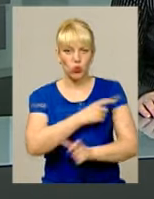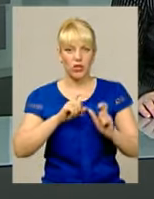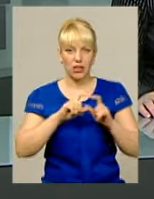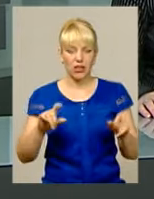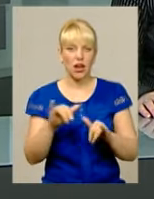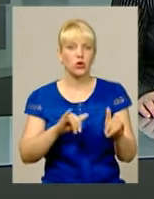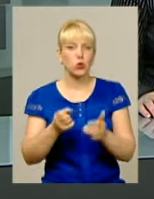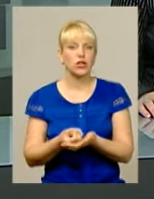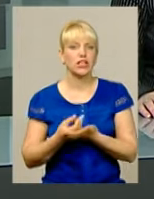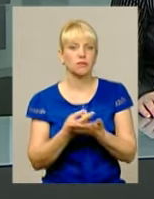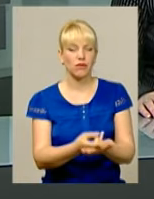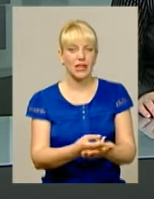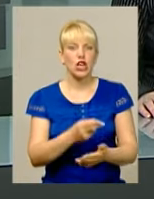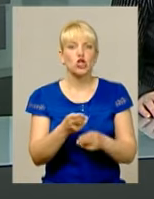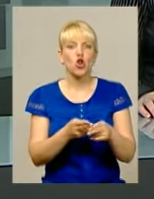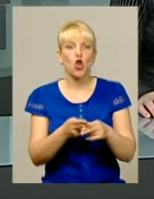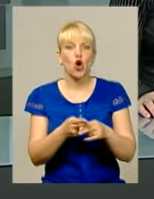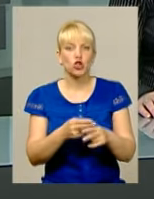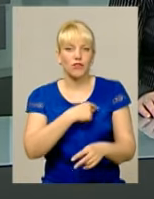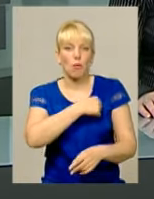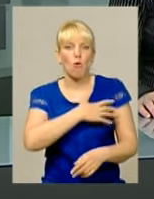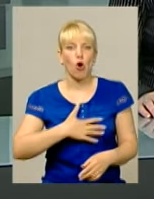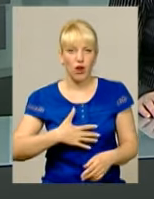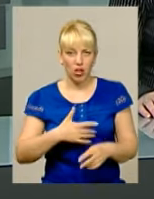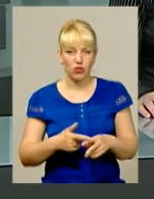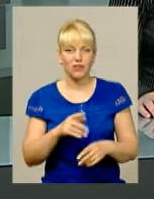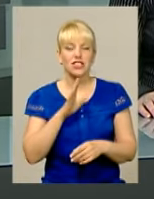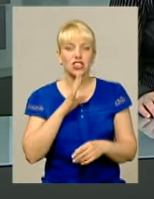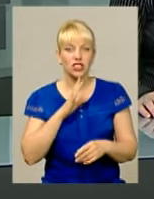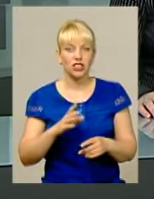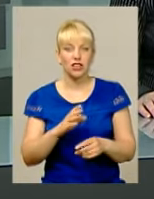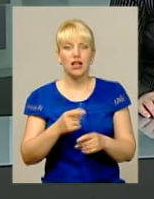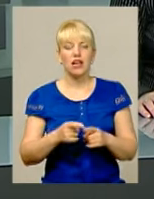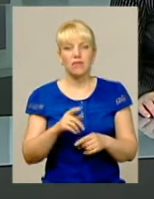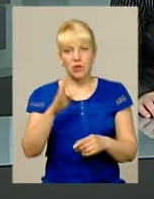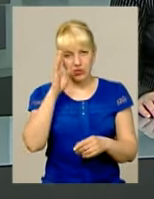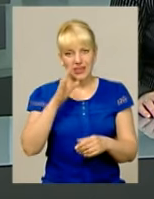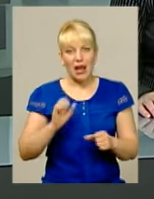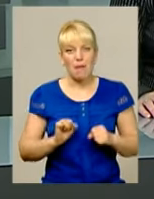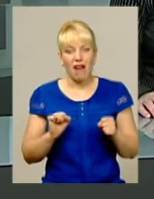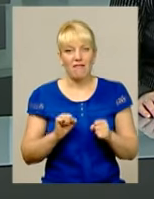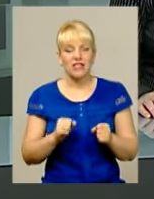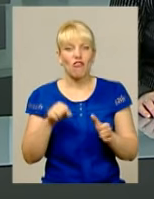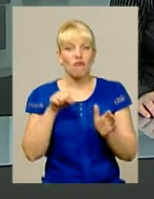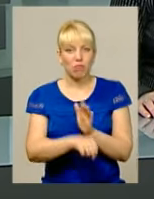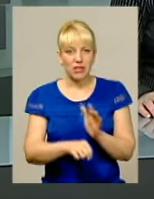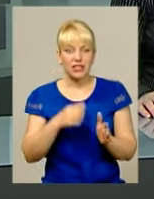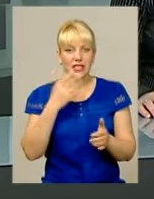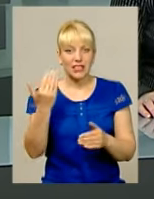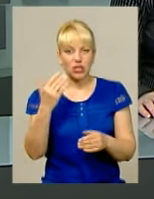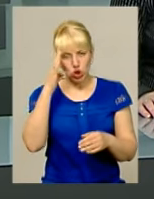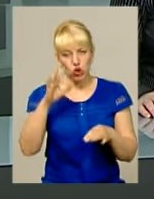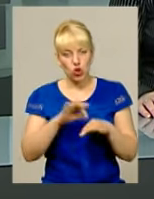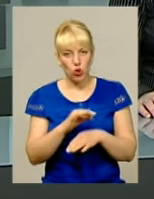куди її шпиталізували з ножовим пораненням Як з'ясувалося, потерпіло намагався зарізати її чоловік 40-річного ревнивця